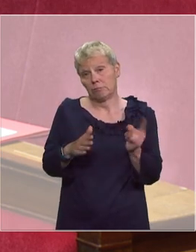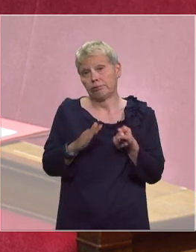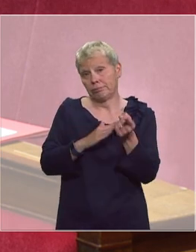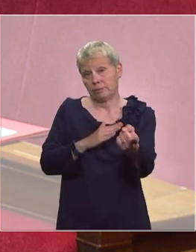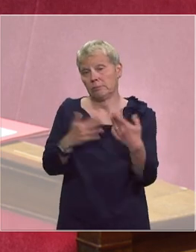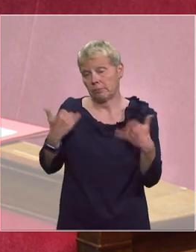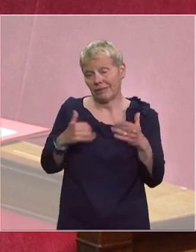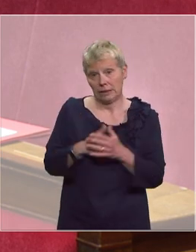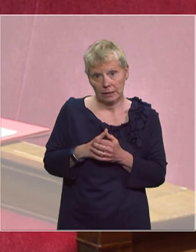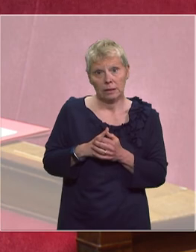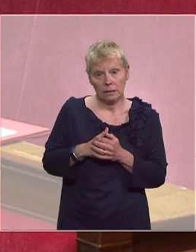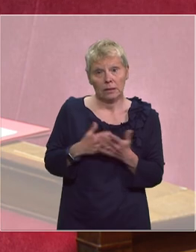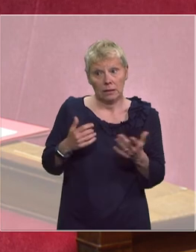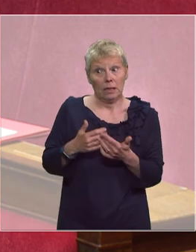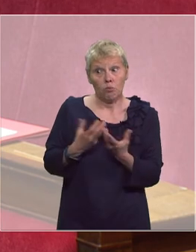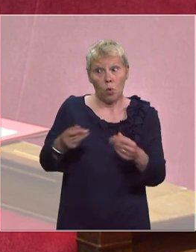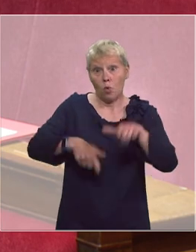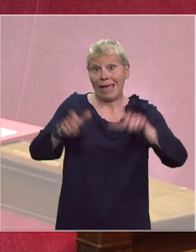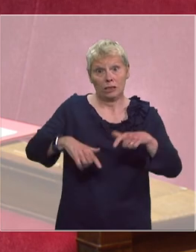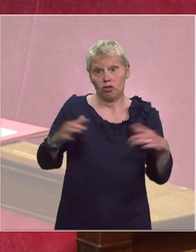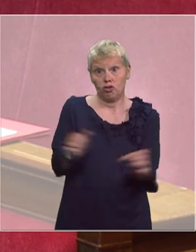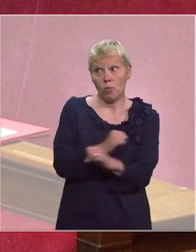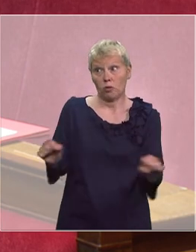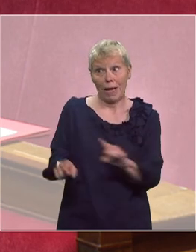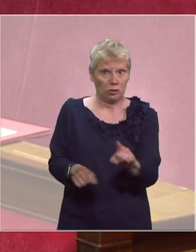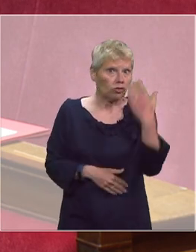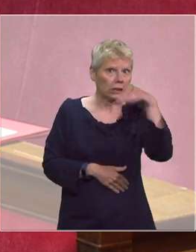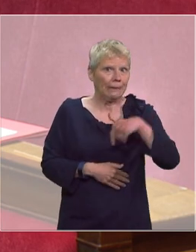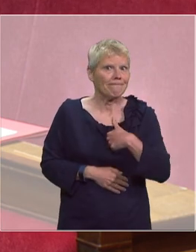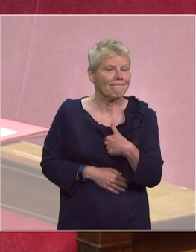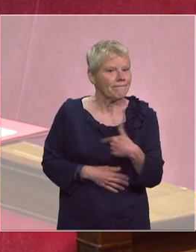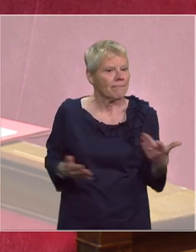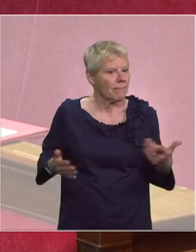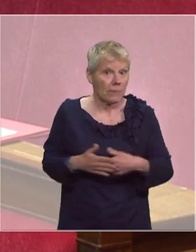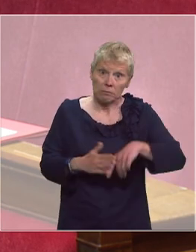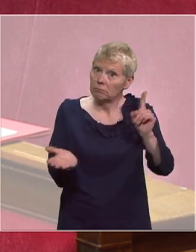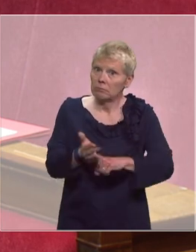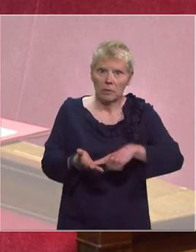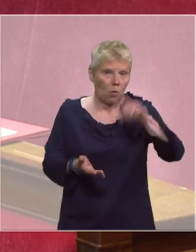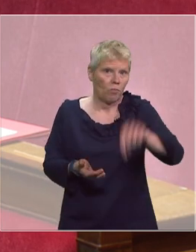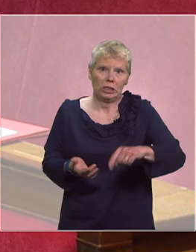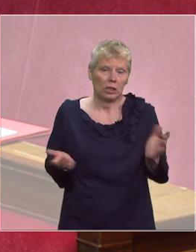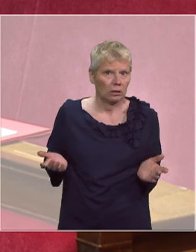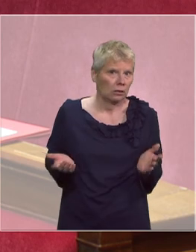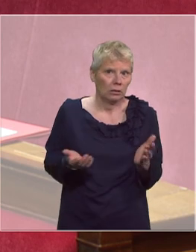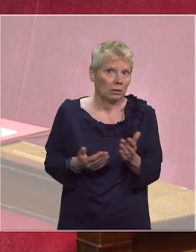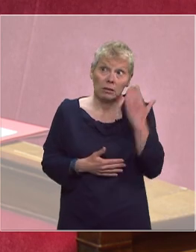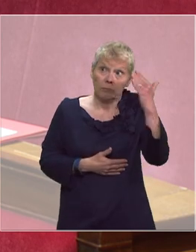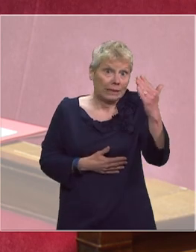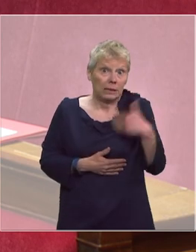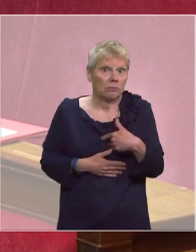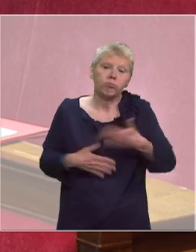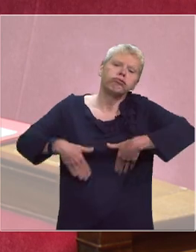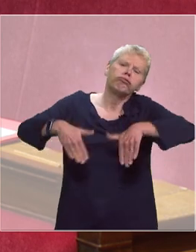Et c'est tout à fait difficile à supporter pour beaucoup de Français et j'en ai parfaitement conscience. Mais c'est indispensable si nous ne voulons pas nous retrouver dans une situation